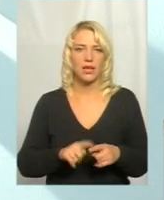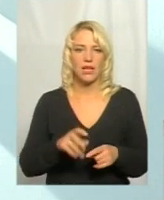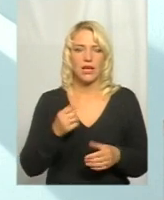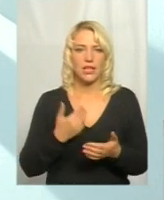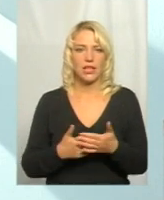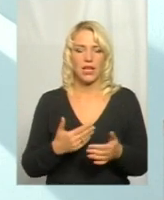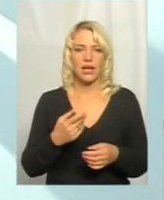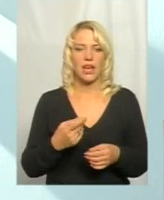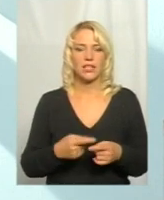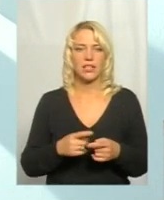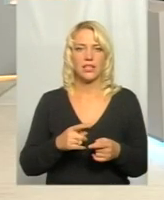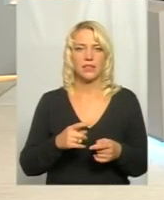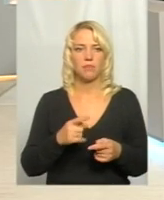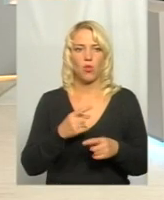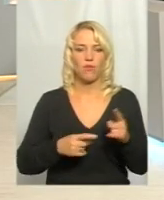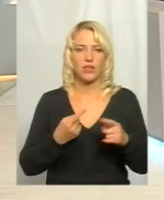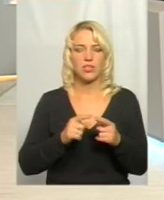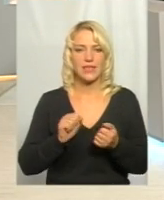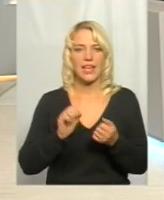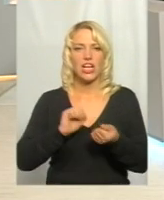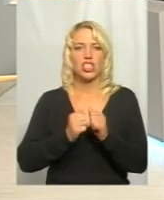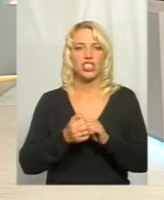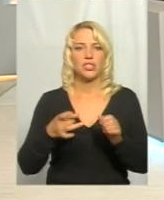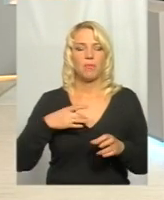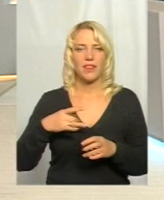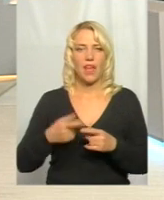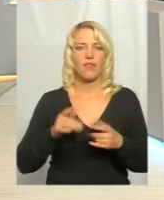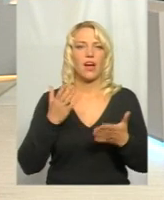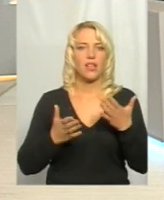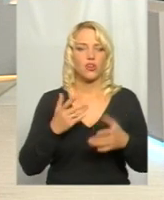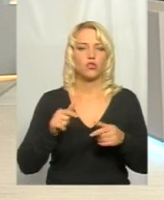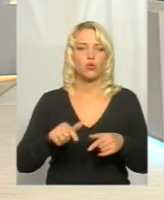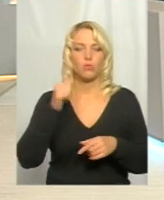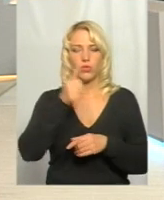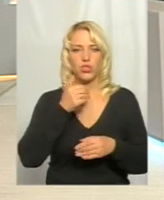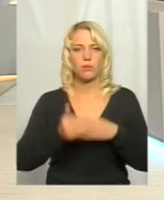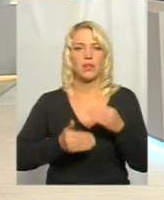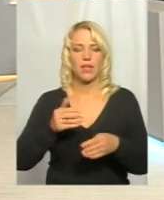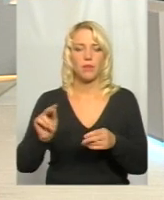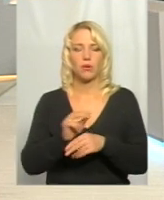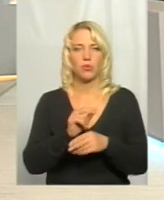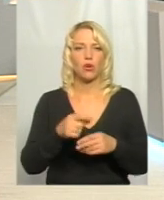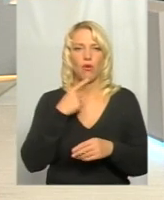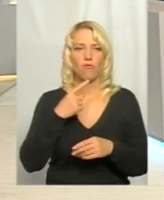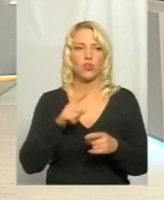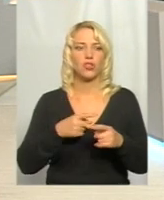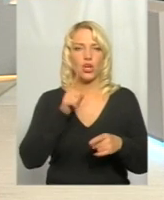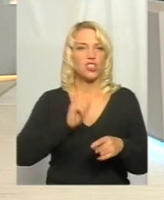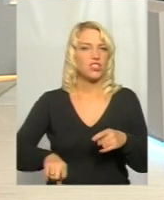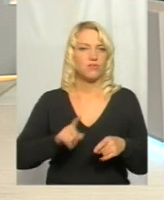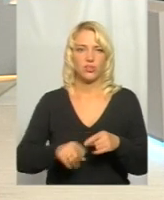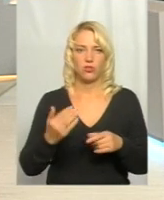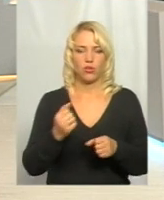половина щебеневих. А якщо ремонтувати цьогорічними темпами, відзначають на рівні України, що це швидкі темпи,